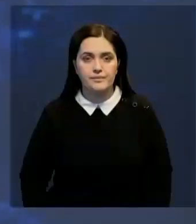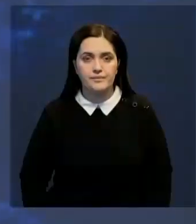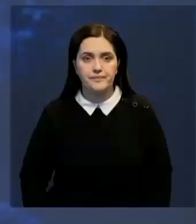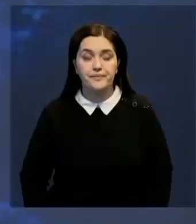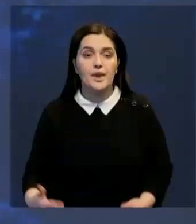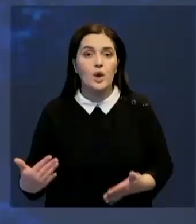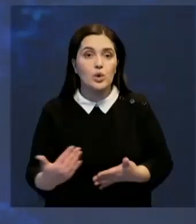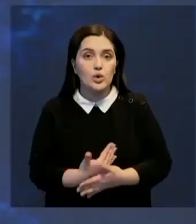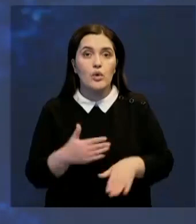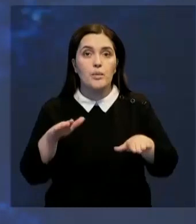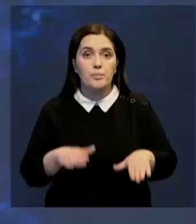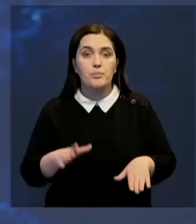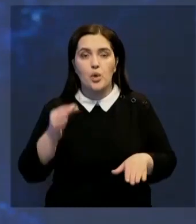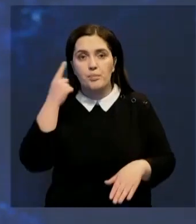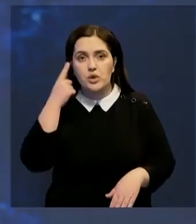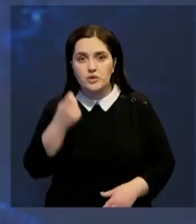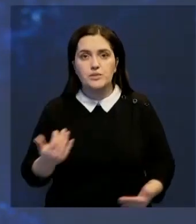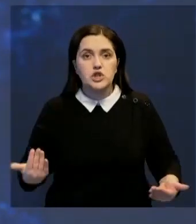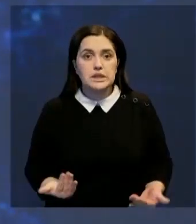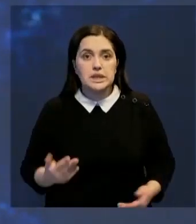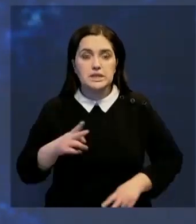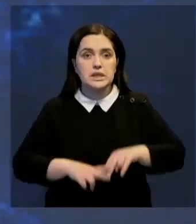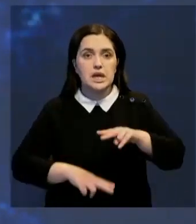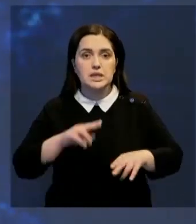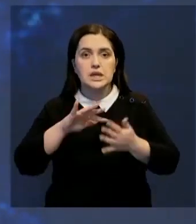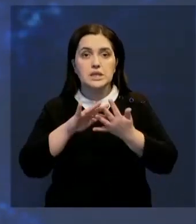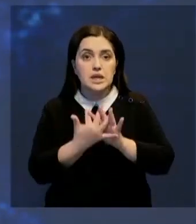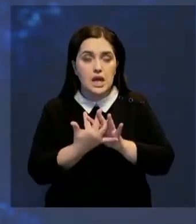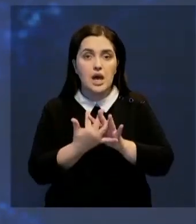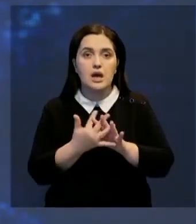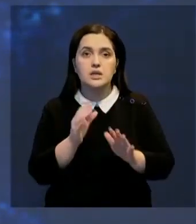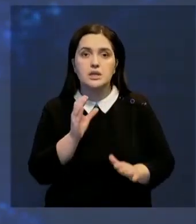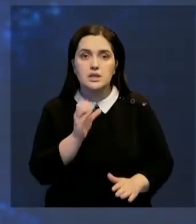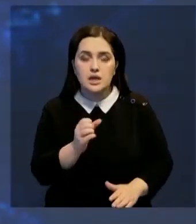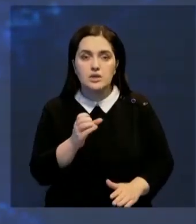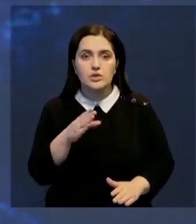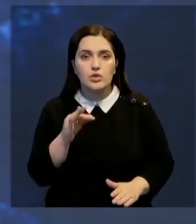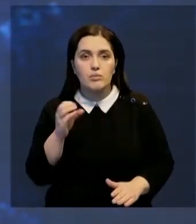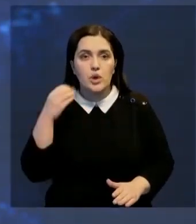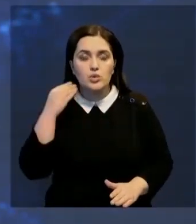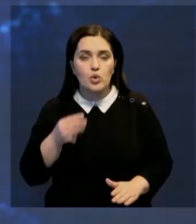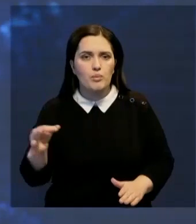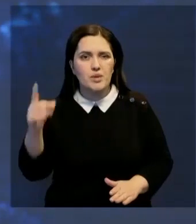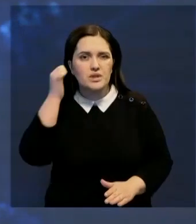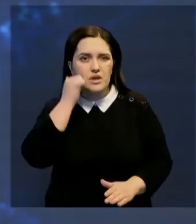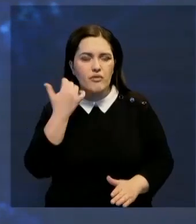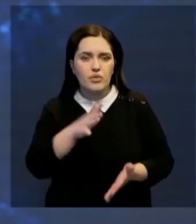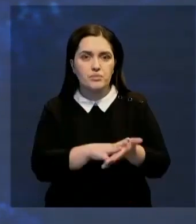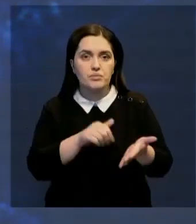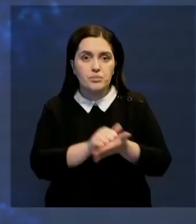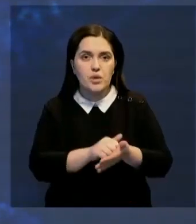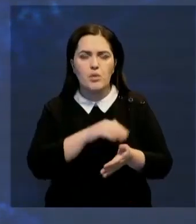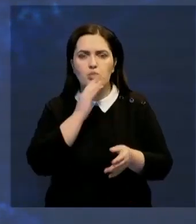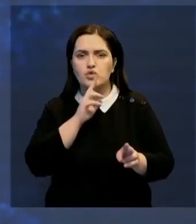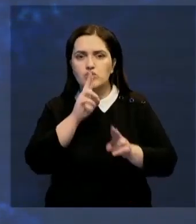Новый амбулаторный пункт по просьбе жителей строят в селе Састубе Туркестанской области. Старое здание в аварийном состоянии. Люди не раз